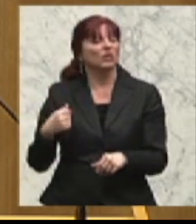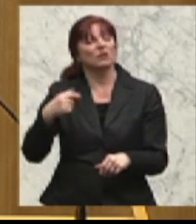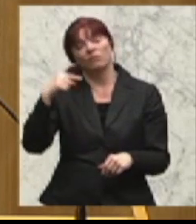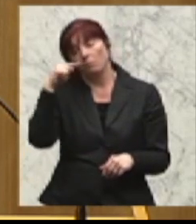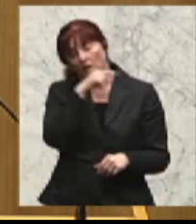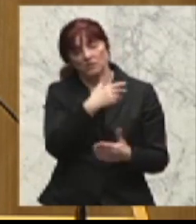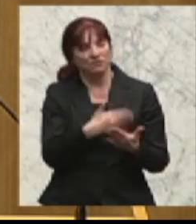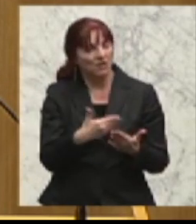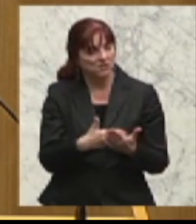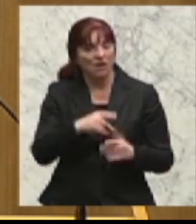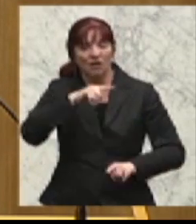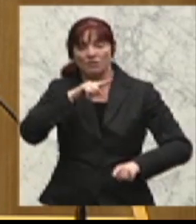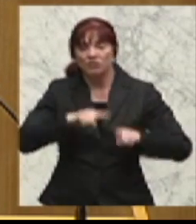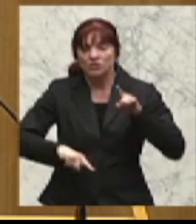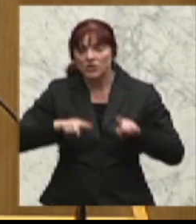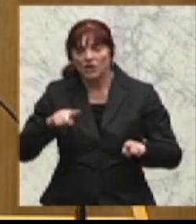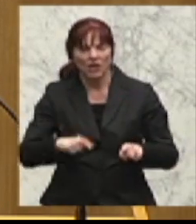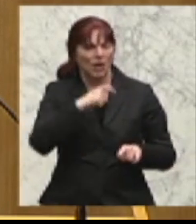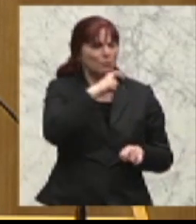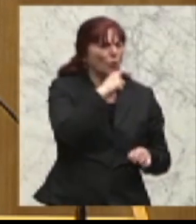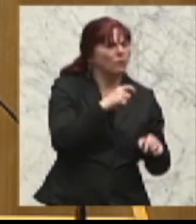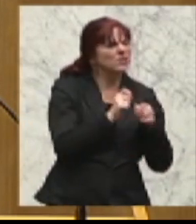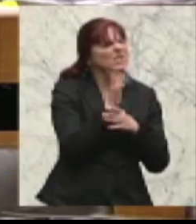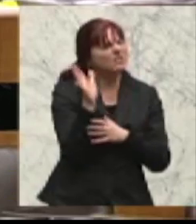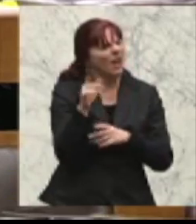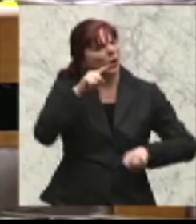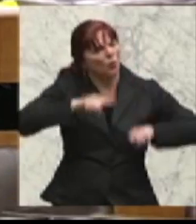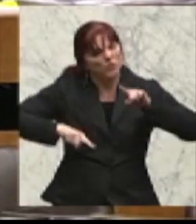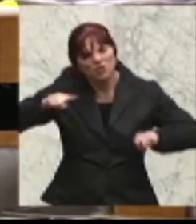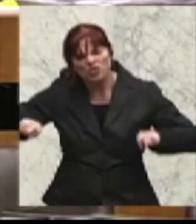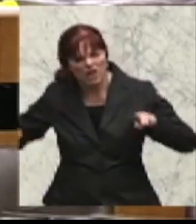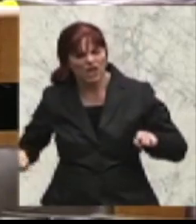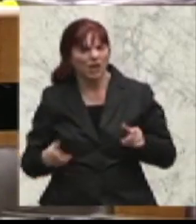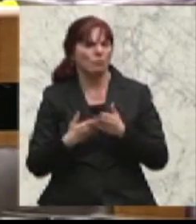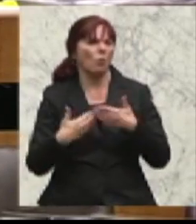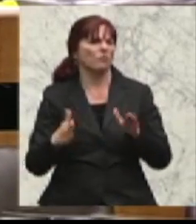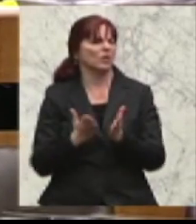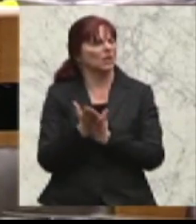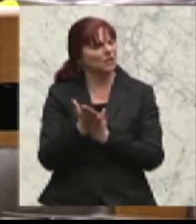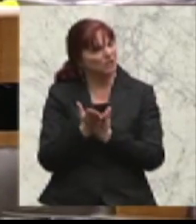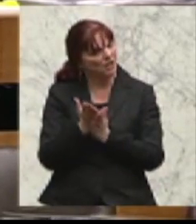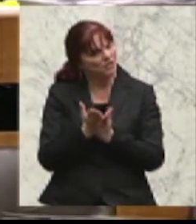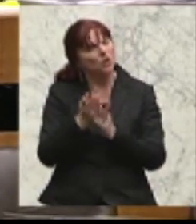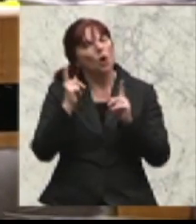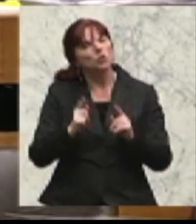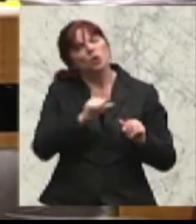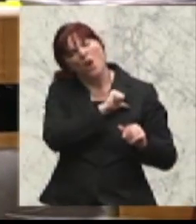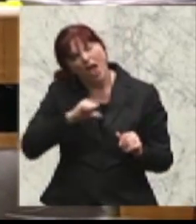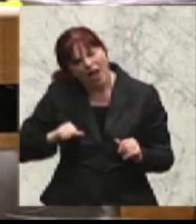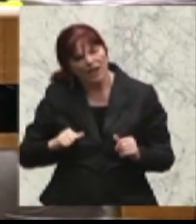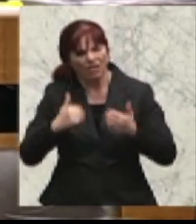unterschiedlichen Berufszweigen im öffentlichen Dienst endlich eigenständige und berufsspezifische Regelungen zu geben.